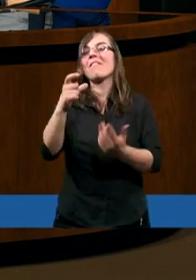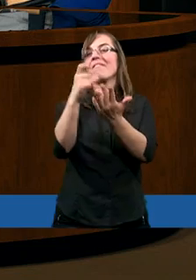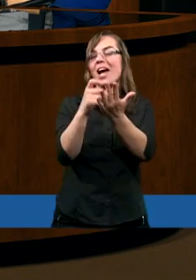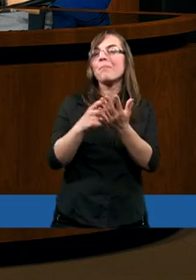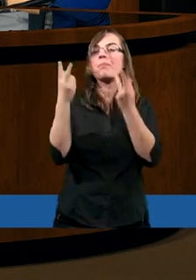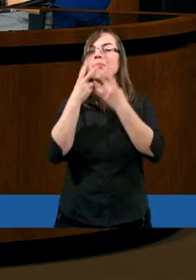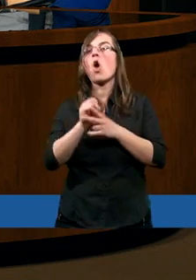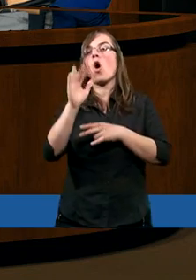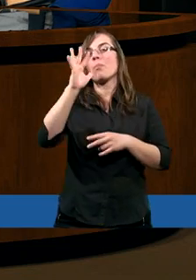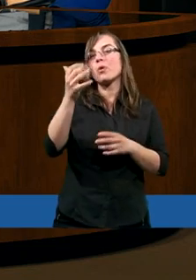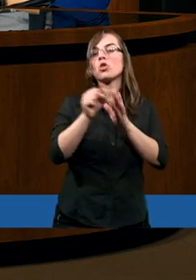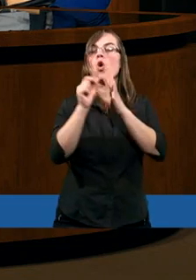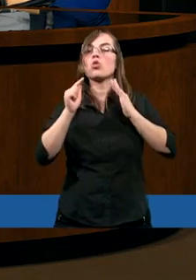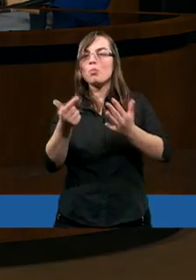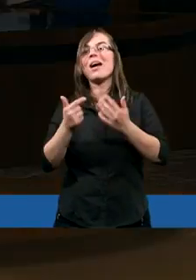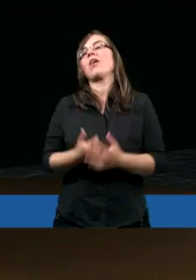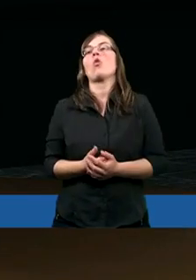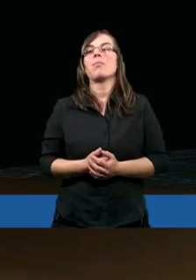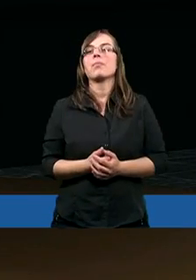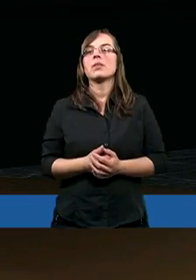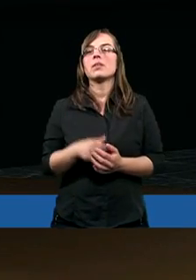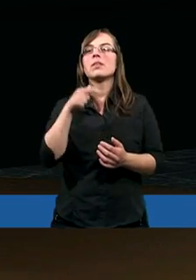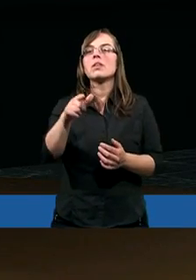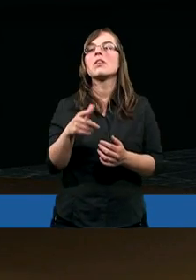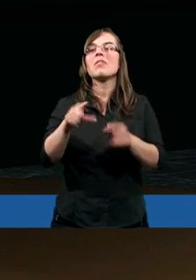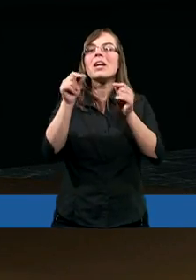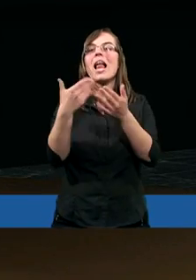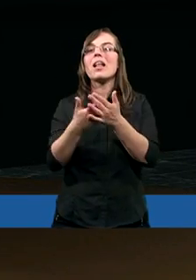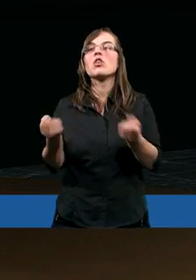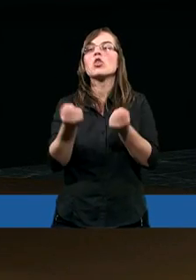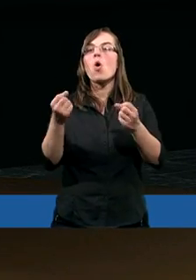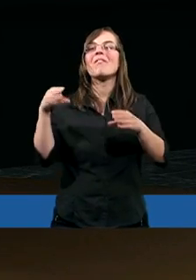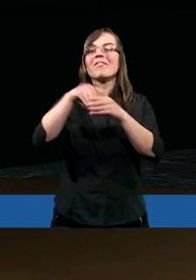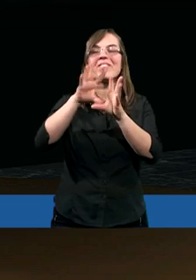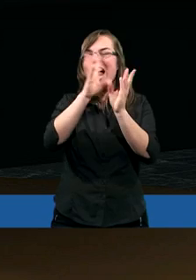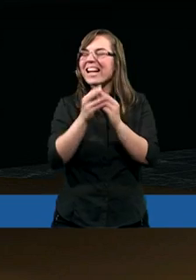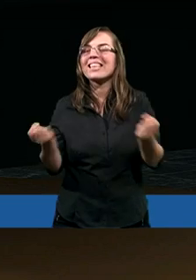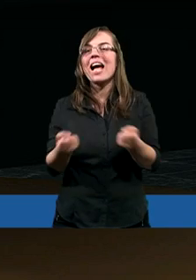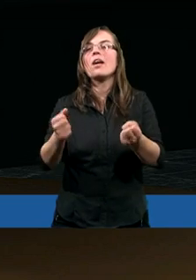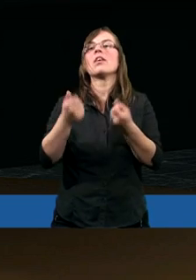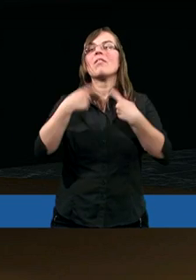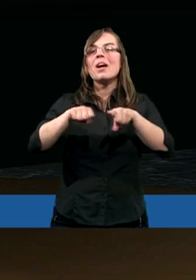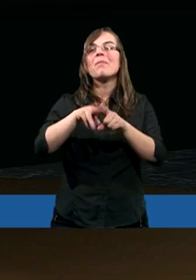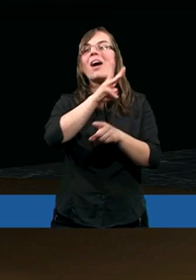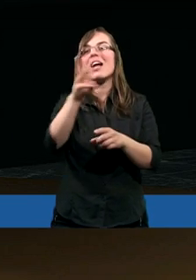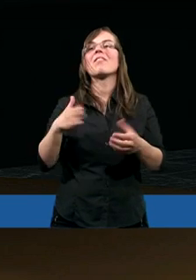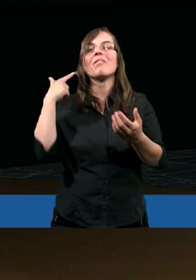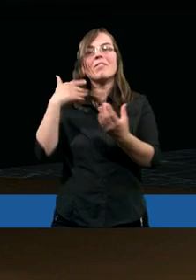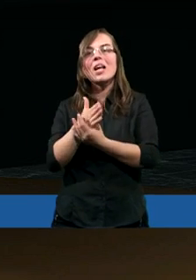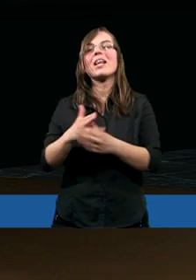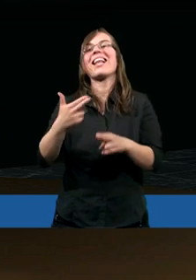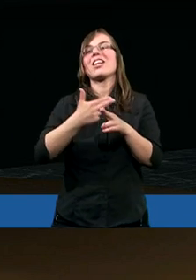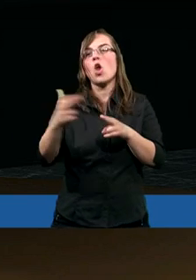od piątego do siódmego. I właśnie dlatego dołużcie wszelkich starań i uzupełniajcie waszą wiarę